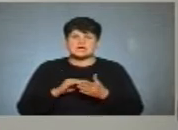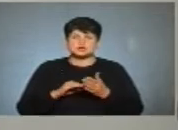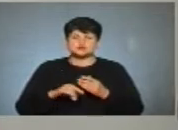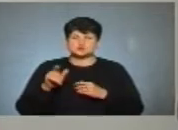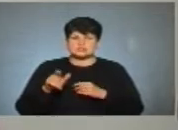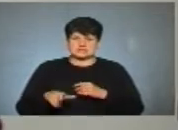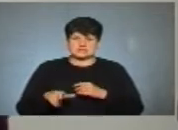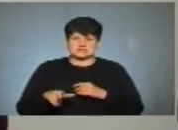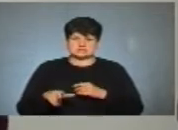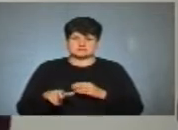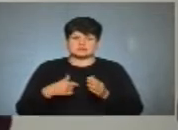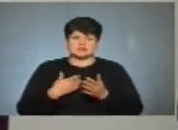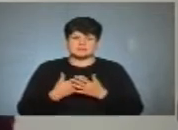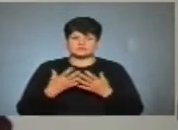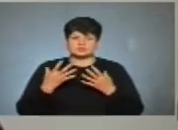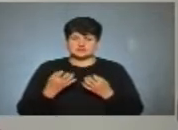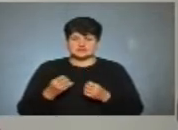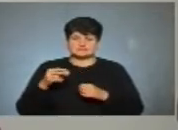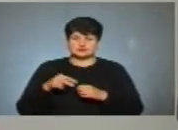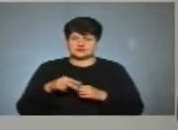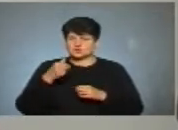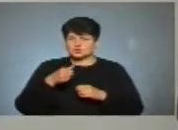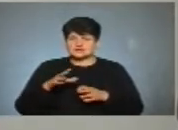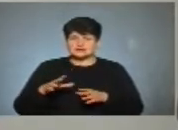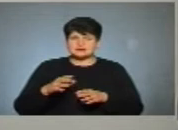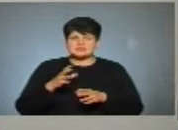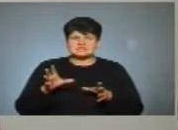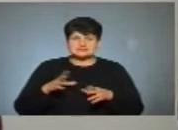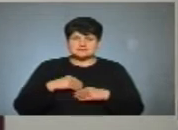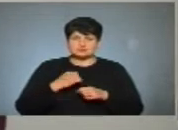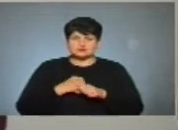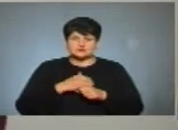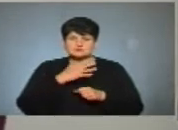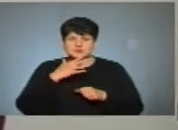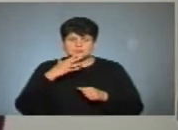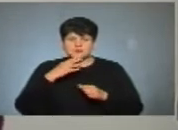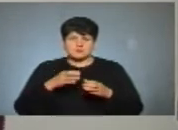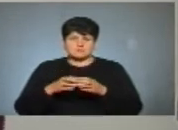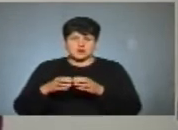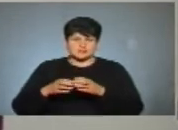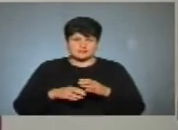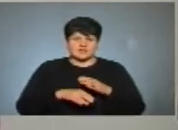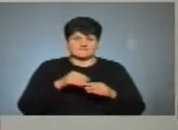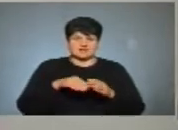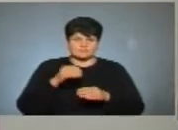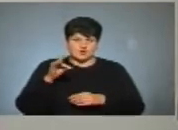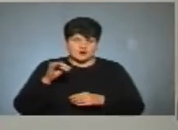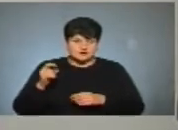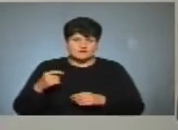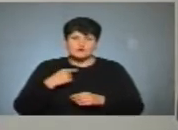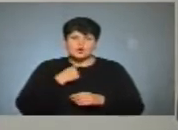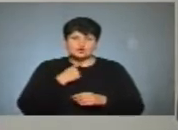напевно, ще з 2000-х років співпрацюю з багатьма партіями на виборах. І в «Голосі» я